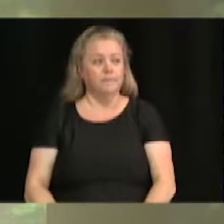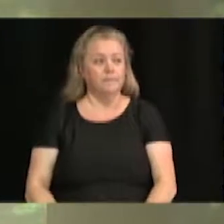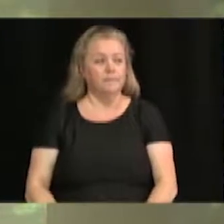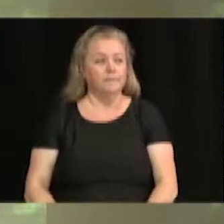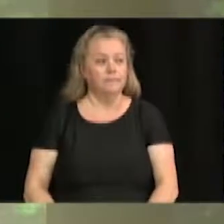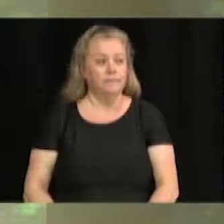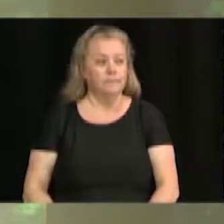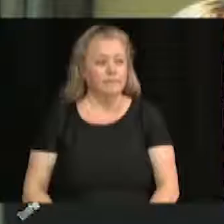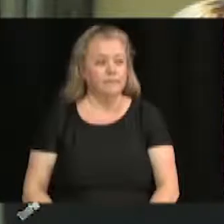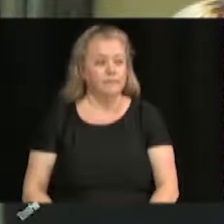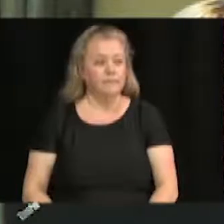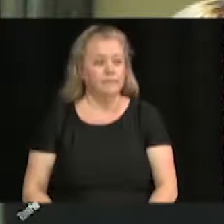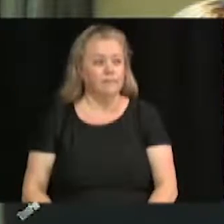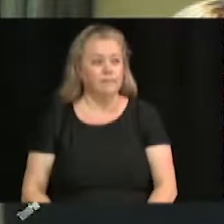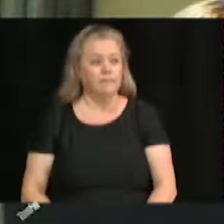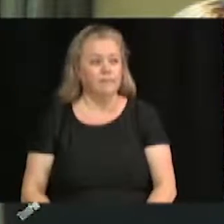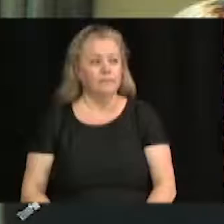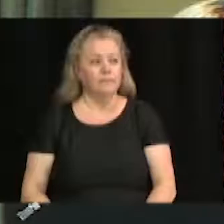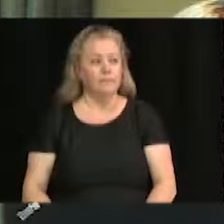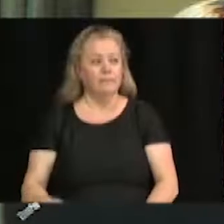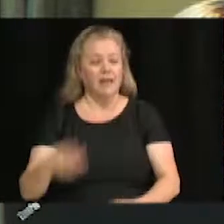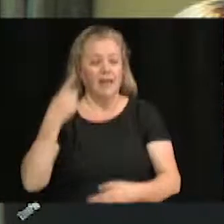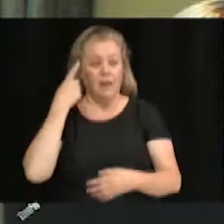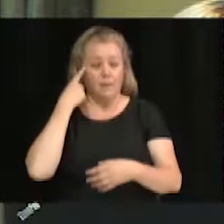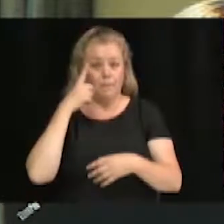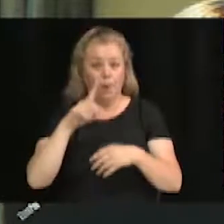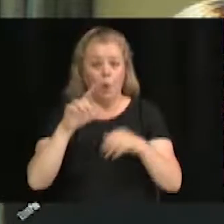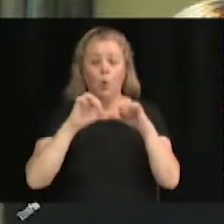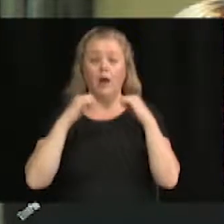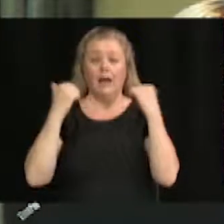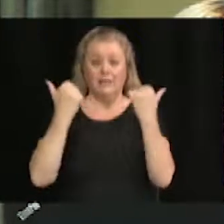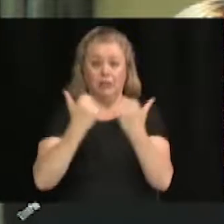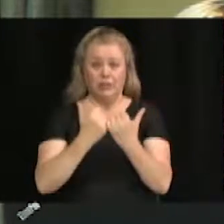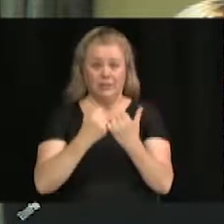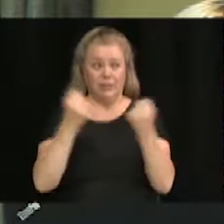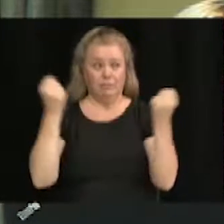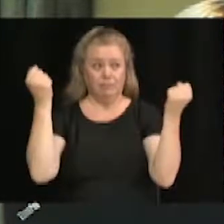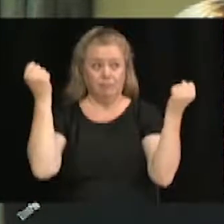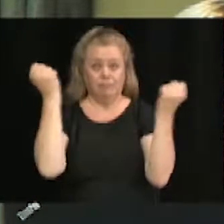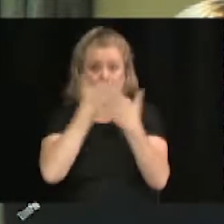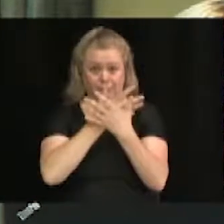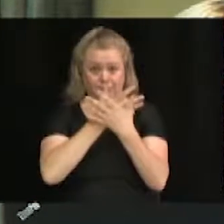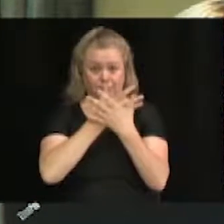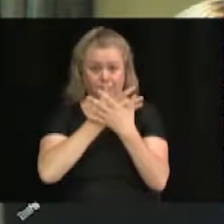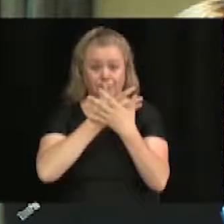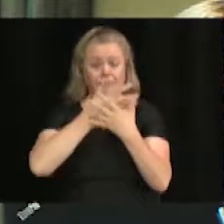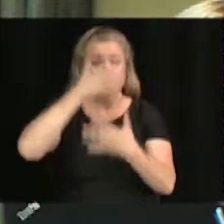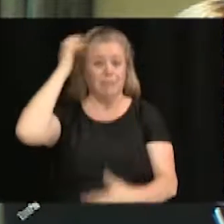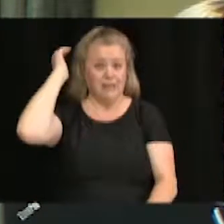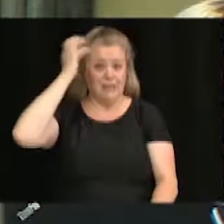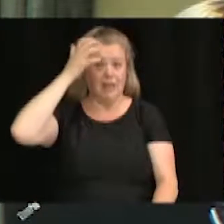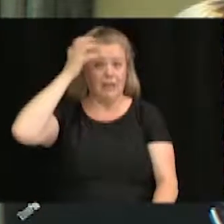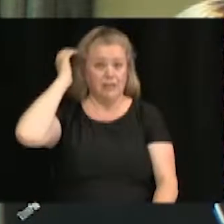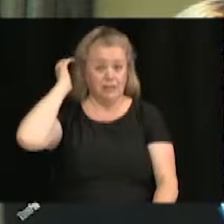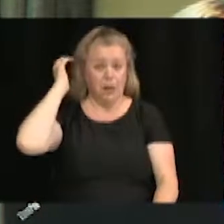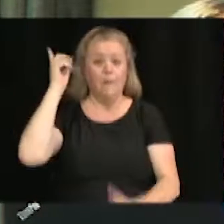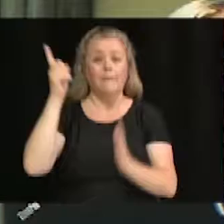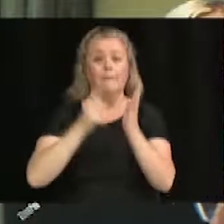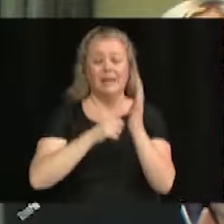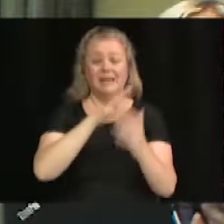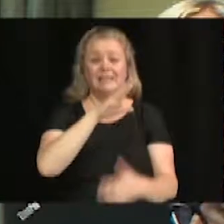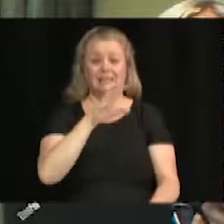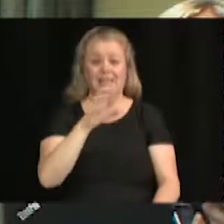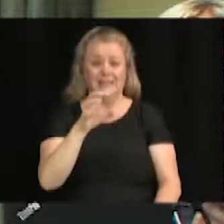Oui. Alors, pour l'Association des traumatisés crânio-cérébraux, Mauricie-Centre-du-Québec, 1 500 $,